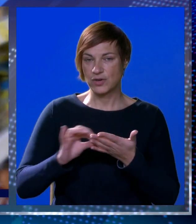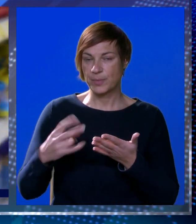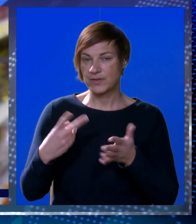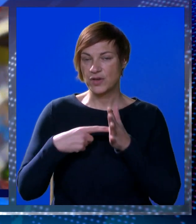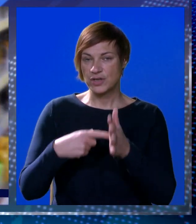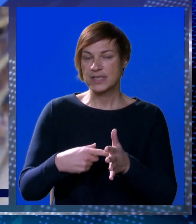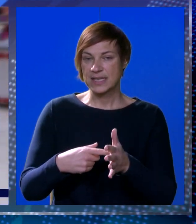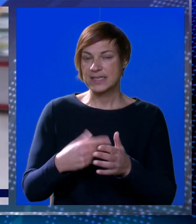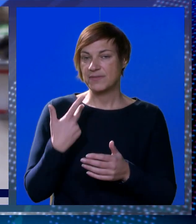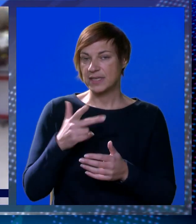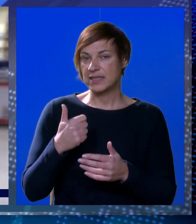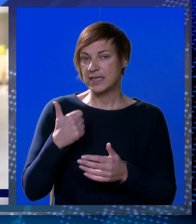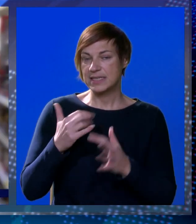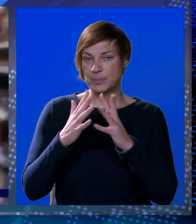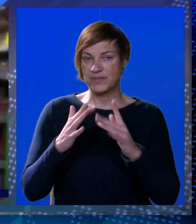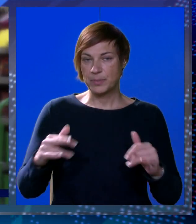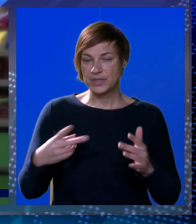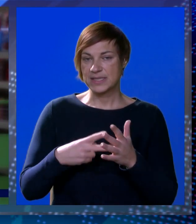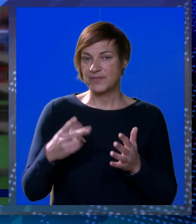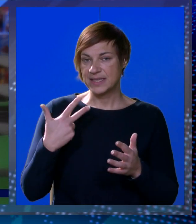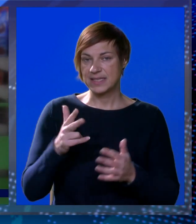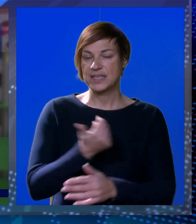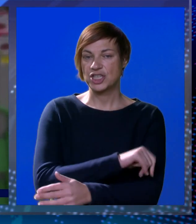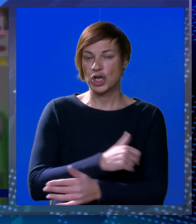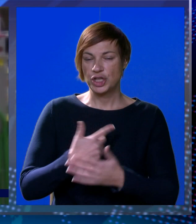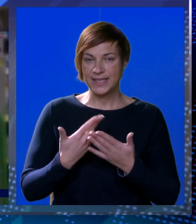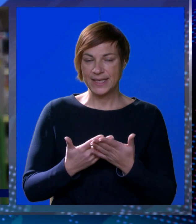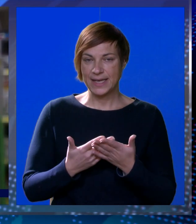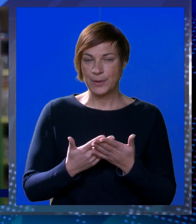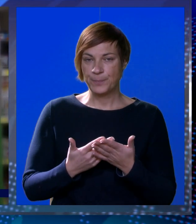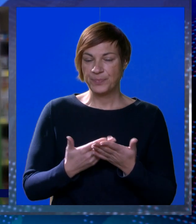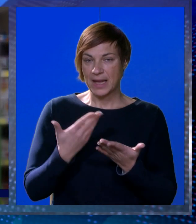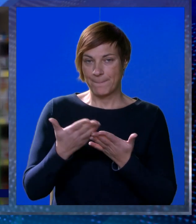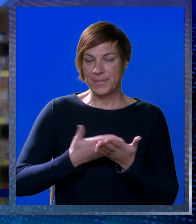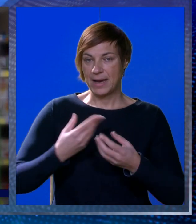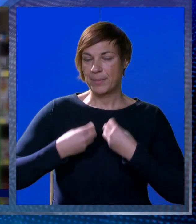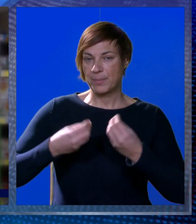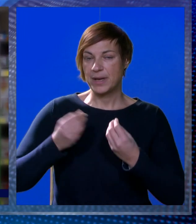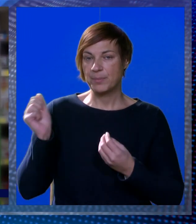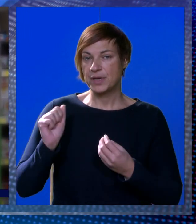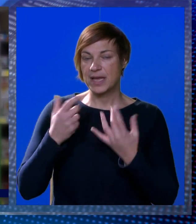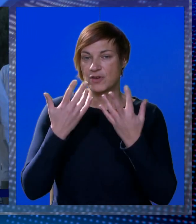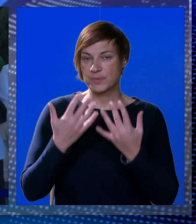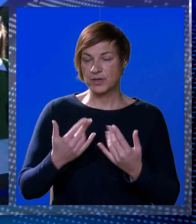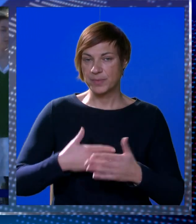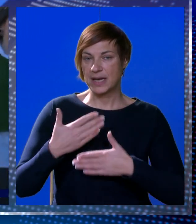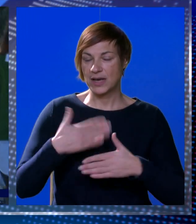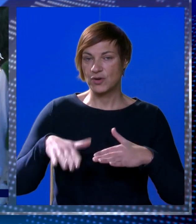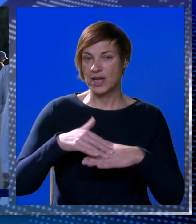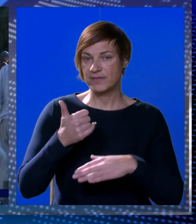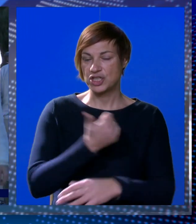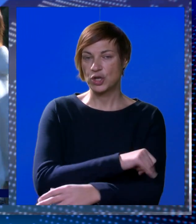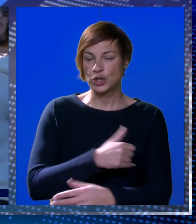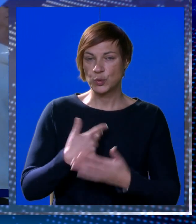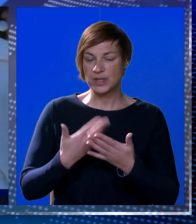propisano dvojno iskazivanje do 31. prosinca 2023. te da prema preporuci Evropske komisije nakon